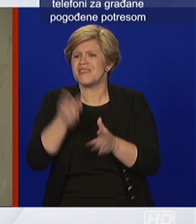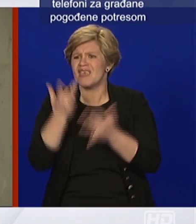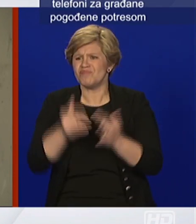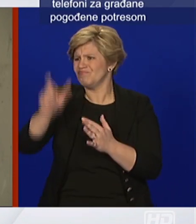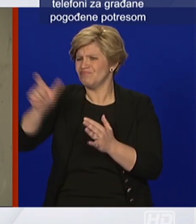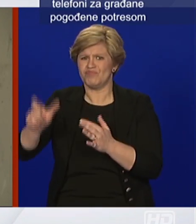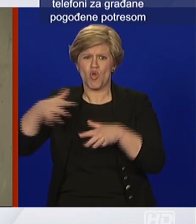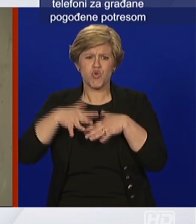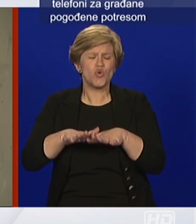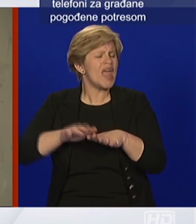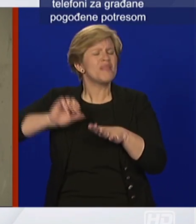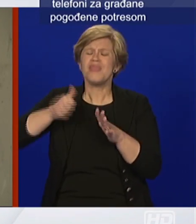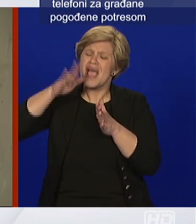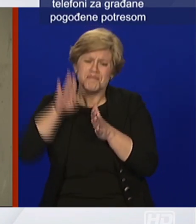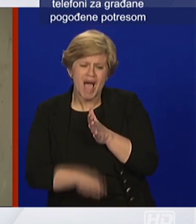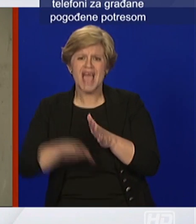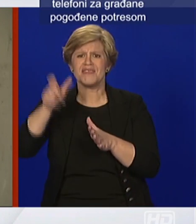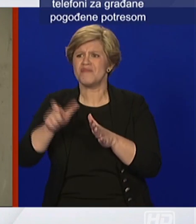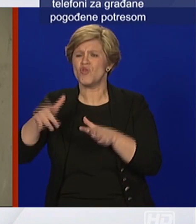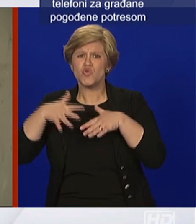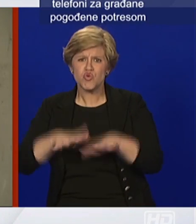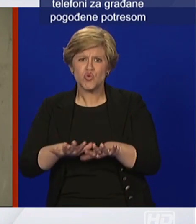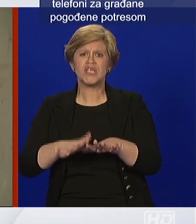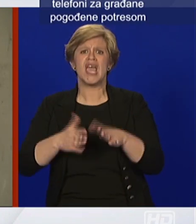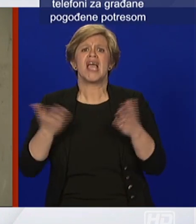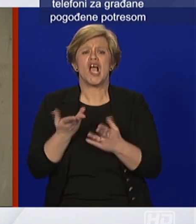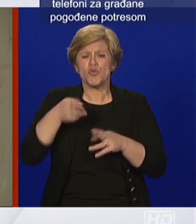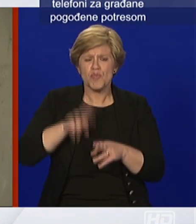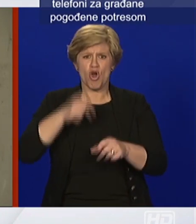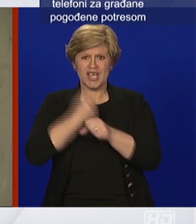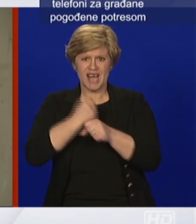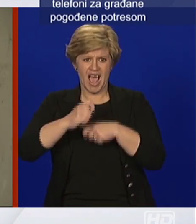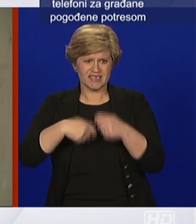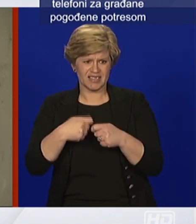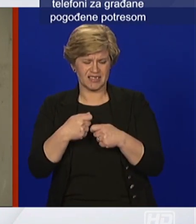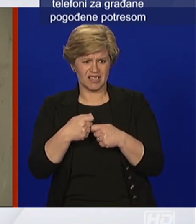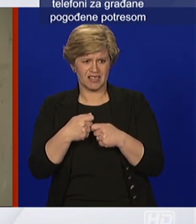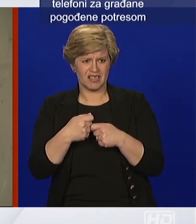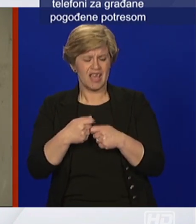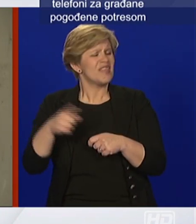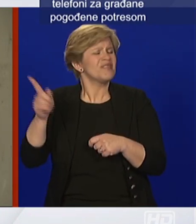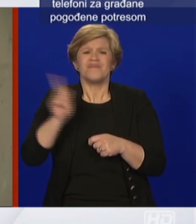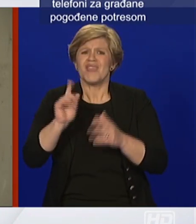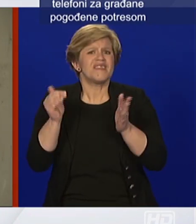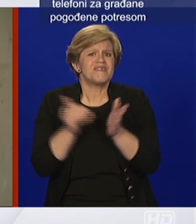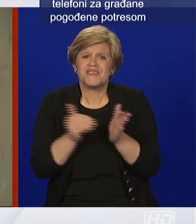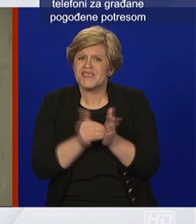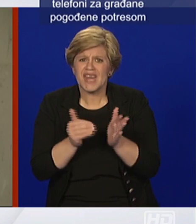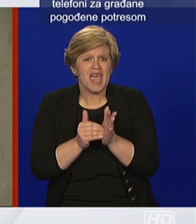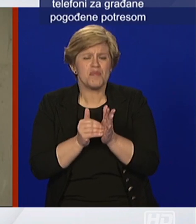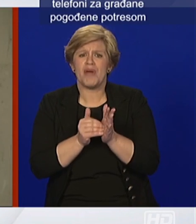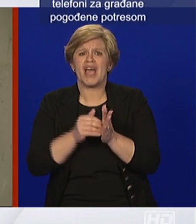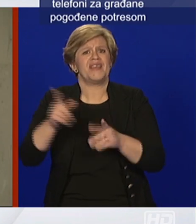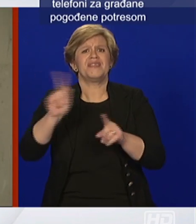koji je potreban da bi posao išao. Dakle, nema nikakvih razloga, nikakvih ureda